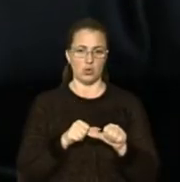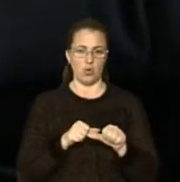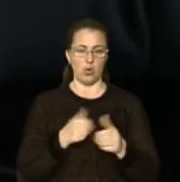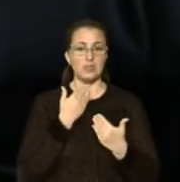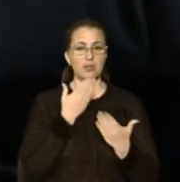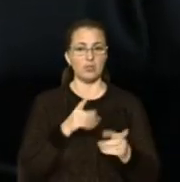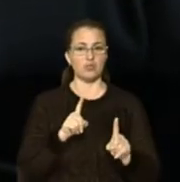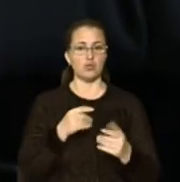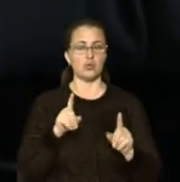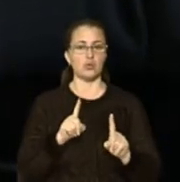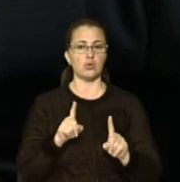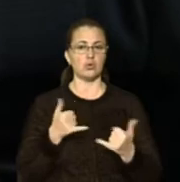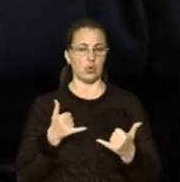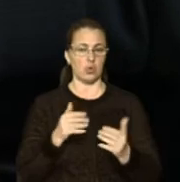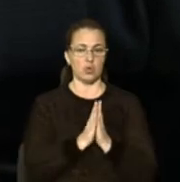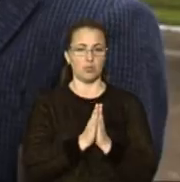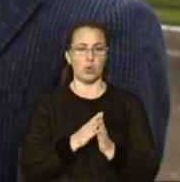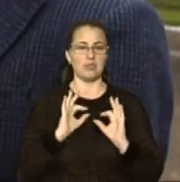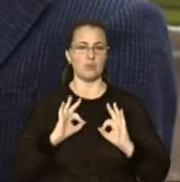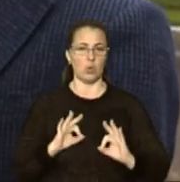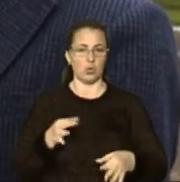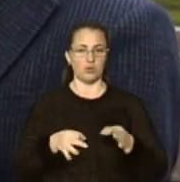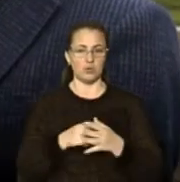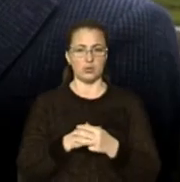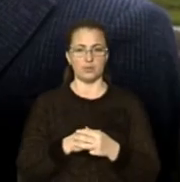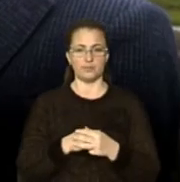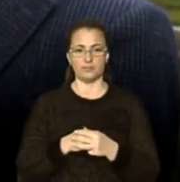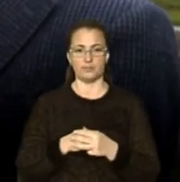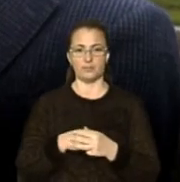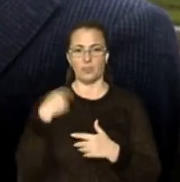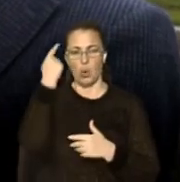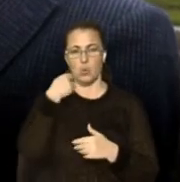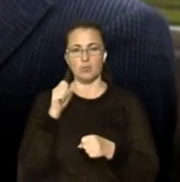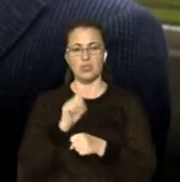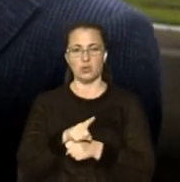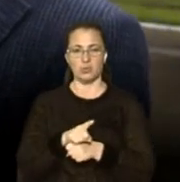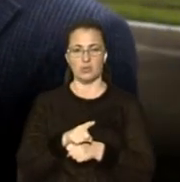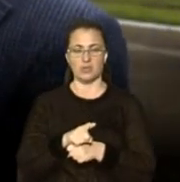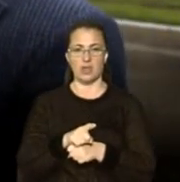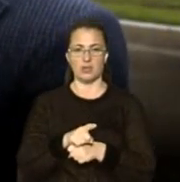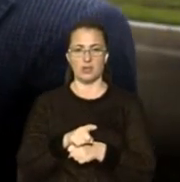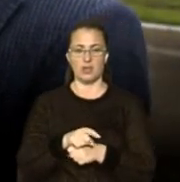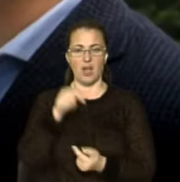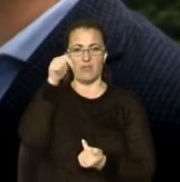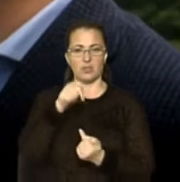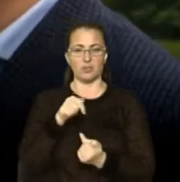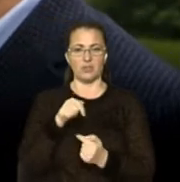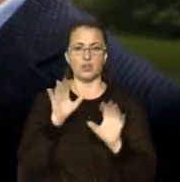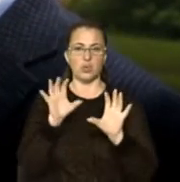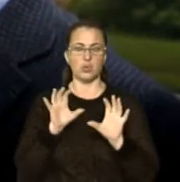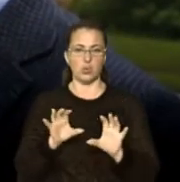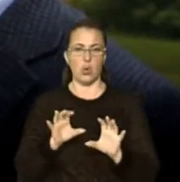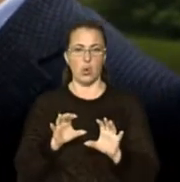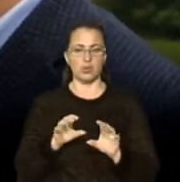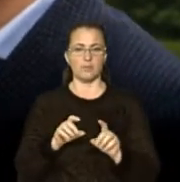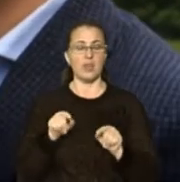Запитуємо, що сьогодні просить прокурор у суді. Особисті зобов'язанням покладнення них обов'язків згідно кримінальної процесуленої викональності. Те, що вона